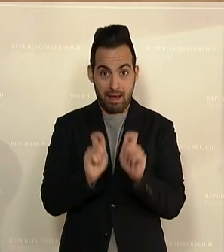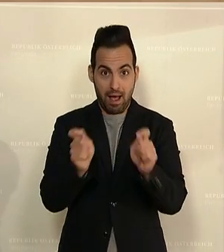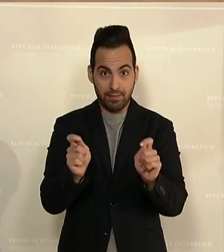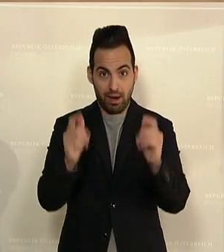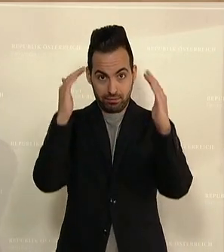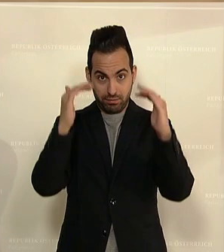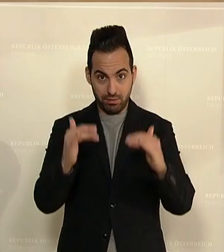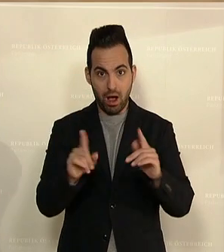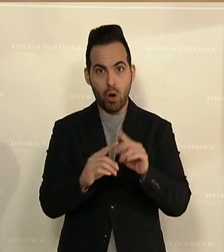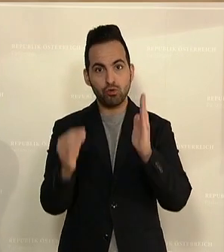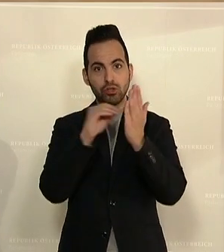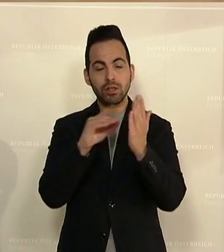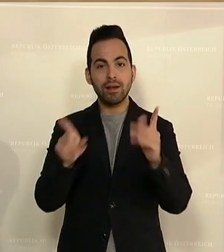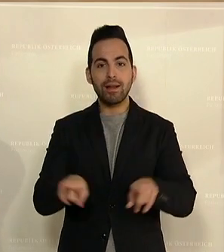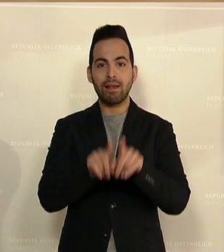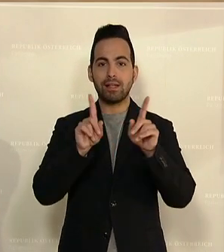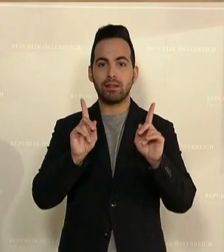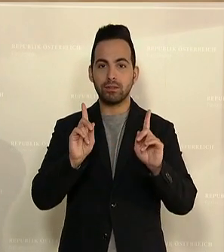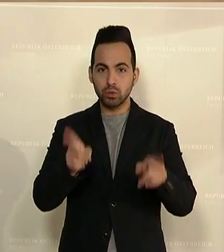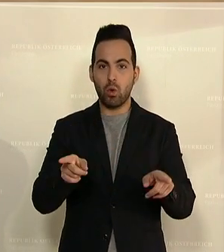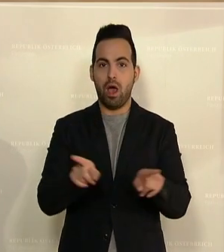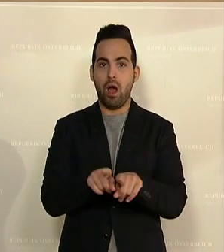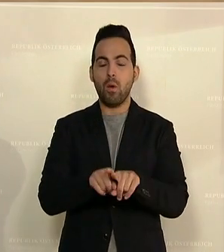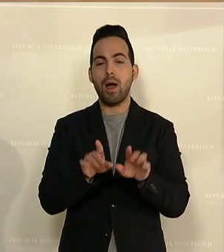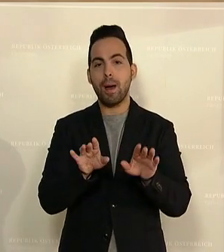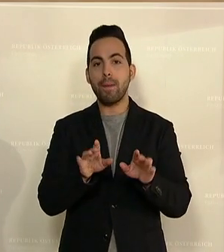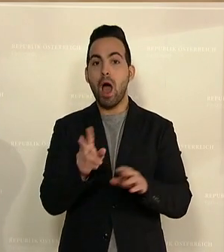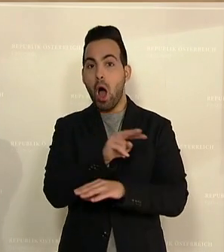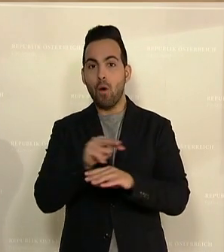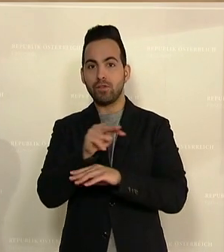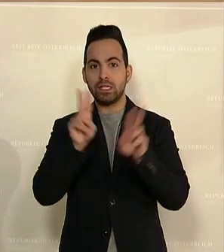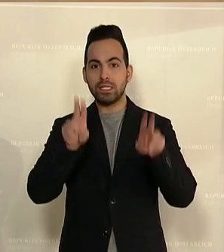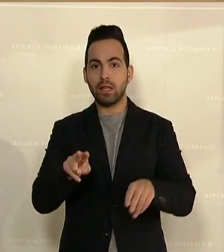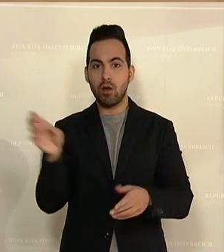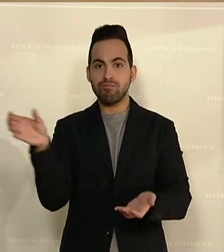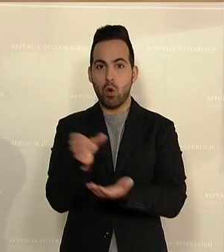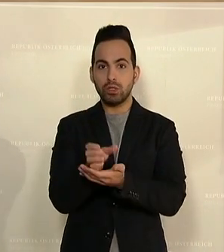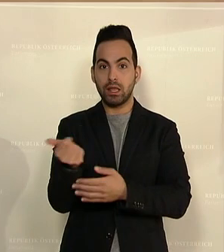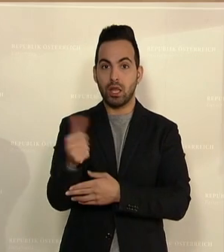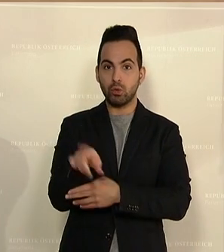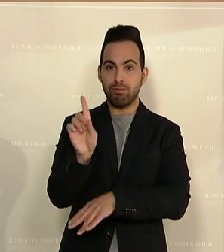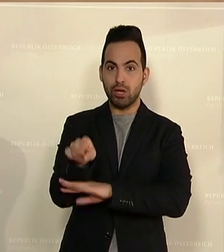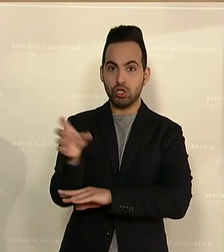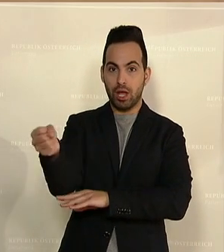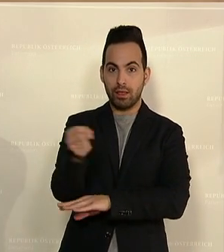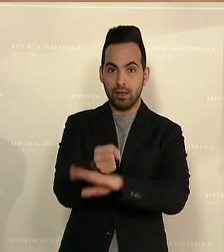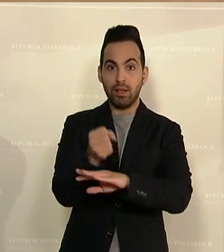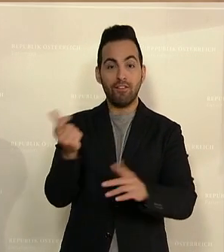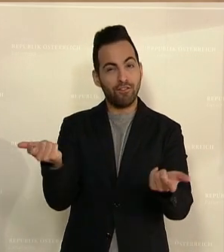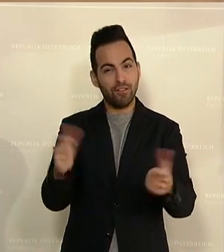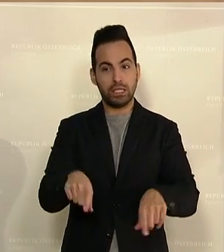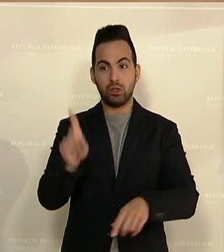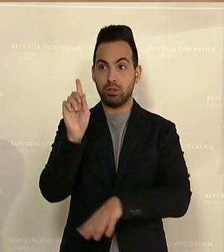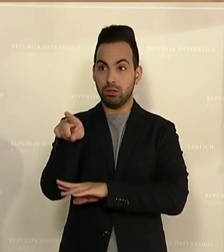auch drinnen, dass zugleich ein weiterer Aufsichtsratposten bestellt werden soll und fixiert werden